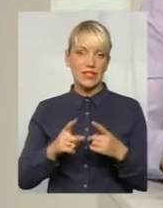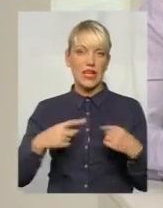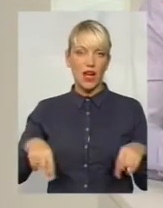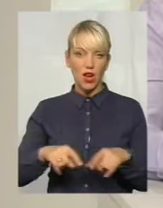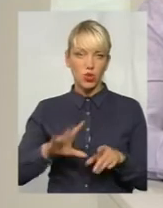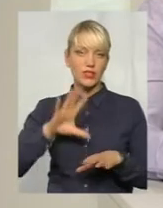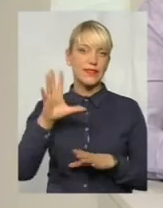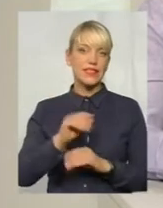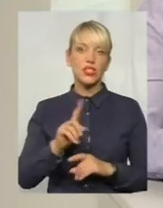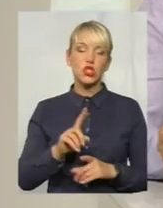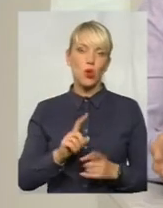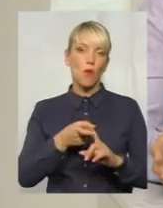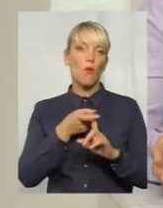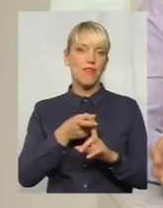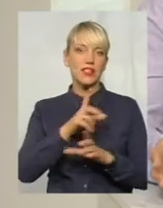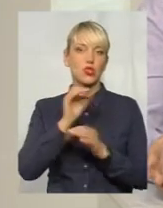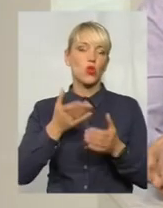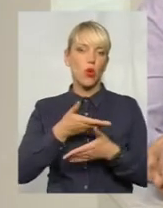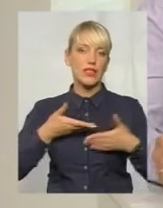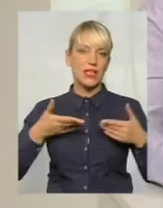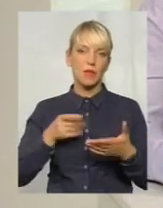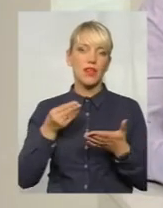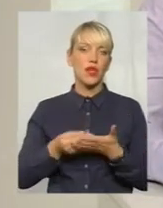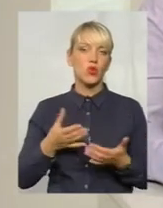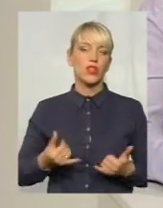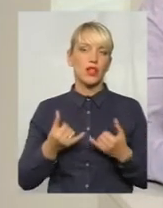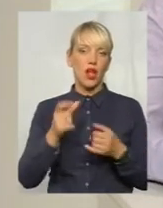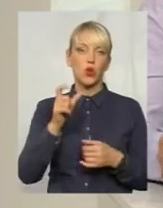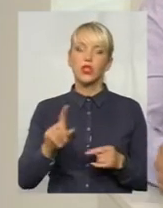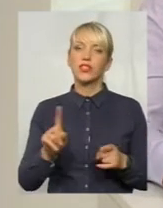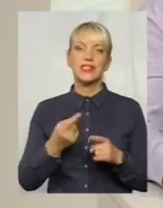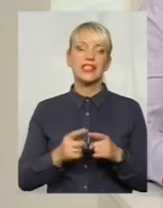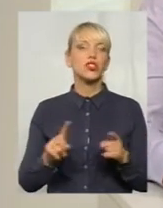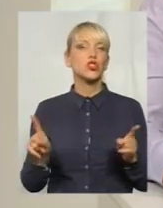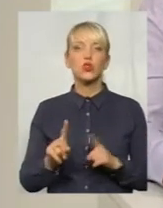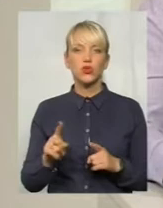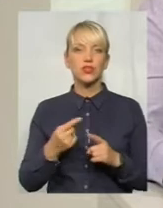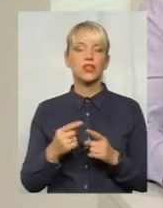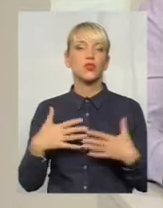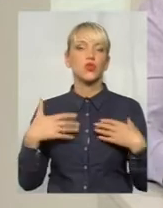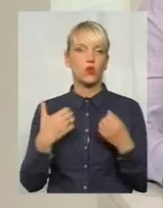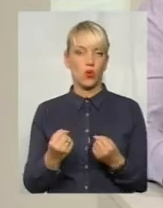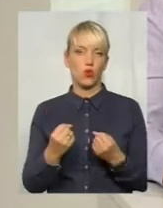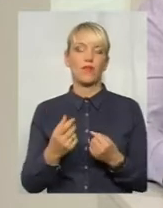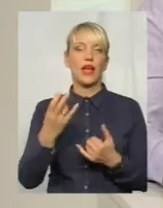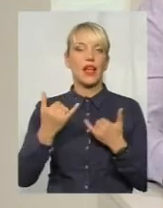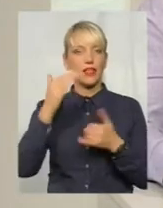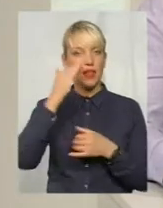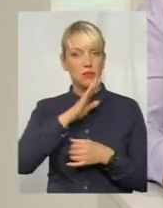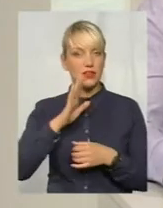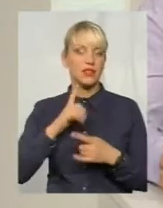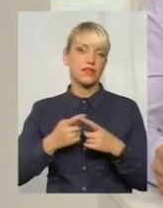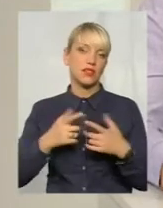все, що пов'язано з нами, бо найдорожчі для людини що? Це її здоров'я, особливо для батьків це здоров'я її дитини. І будемо говорити сьогодні про